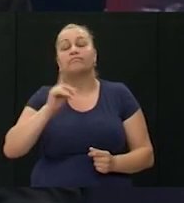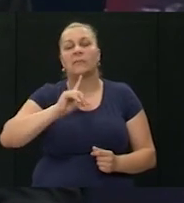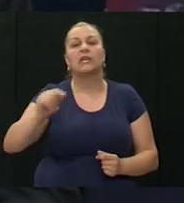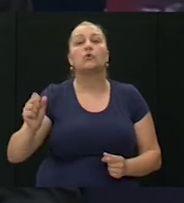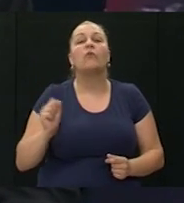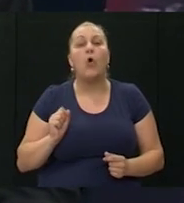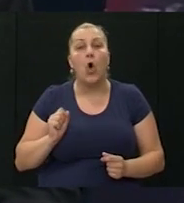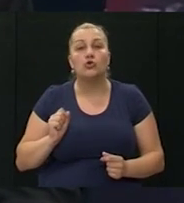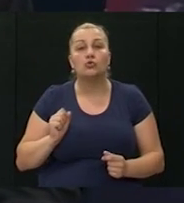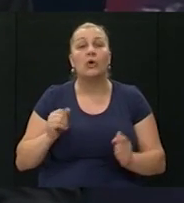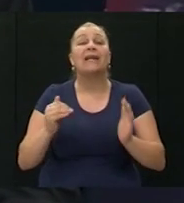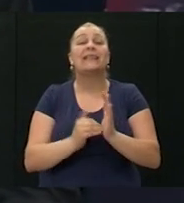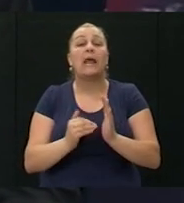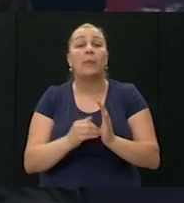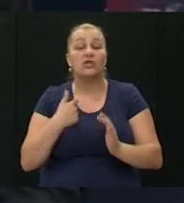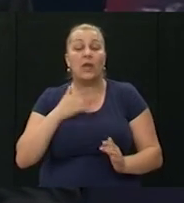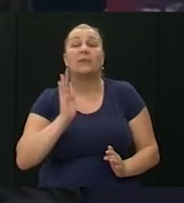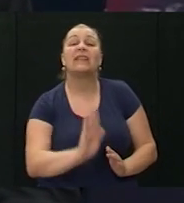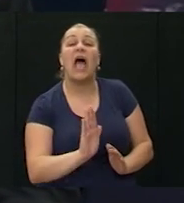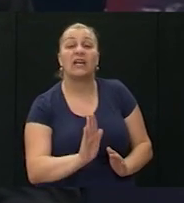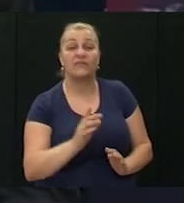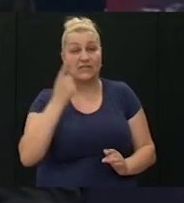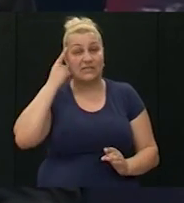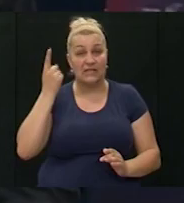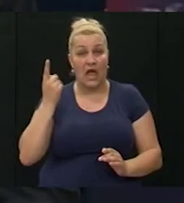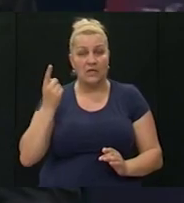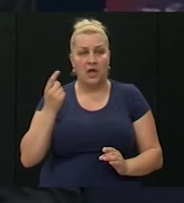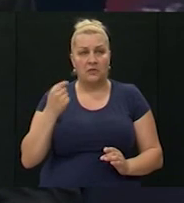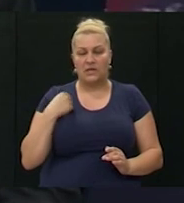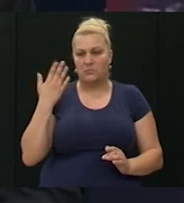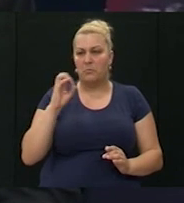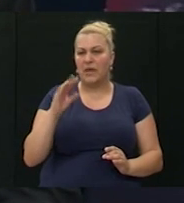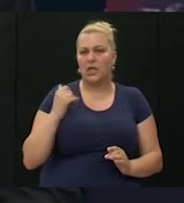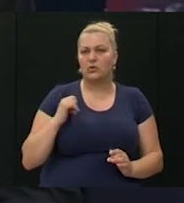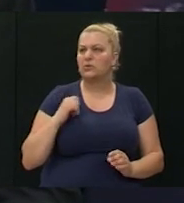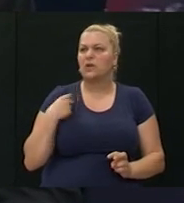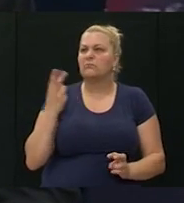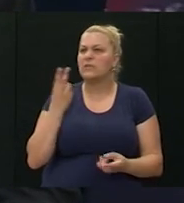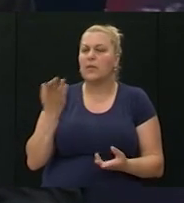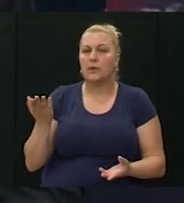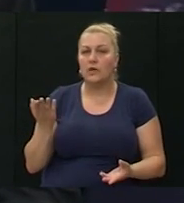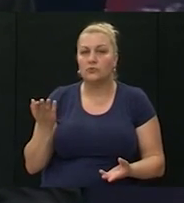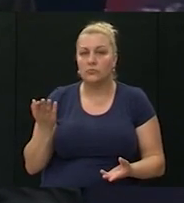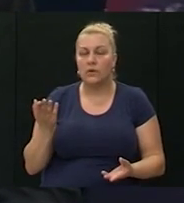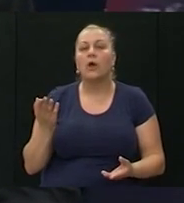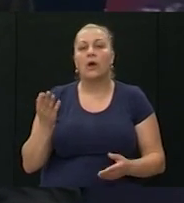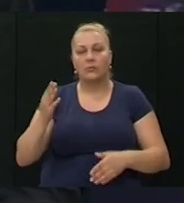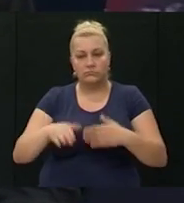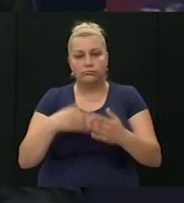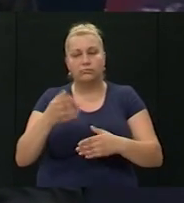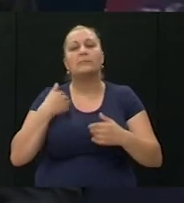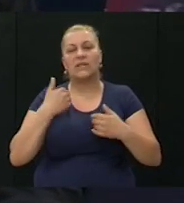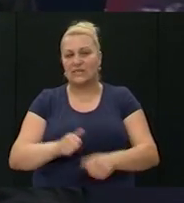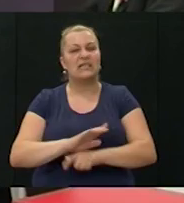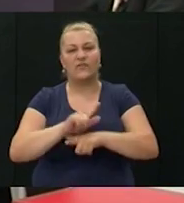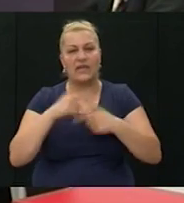vojsku, treba će nam takvih znanja. Nisam ja njega tada kao 15-godišnjak razumio, ali vrlo brzo je postalo jasno. Danesvan je sve jasno.